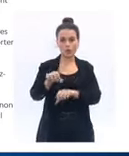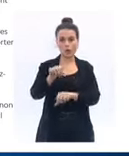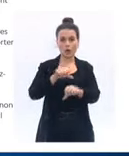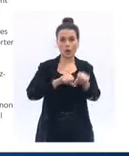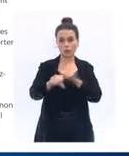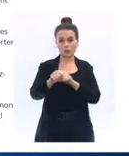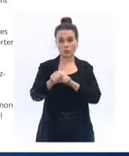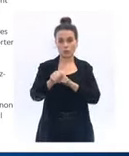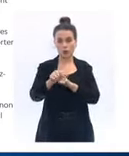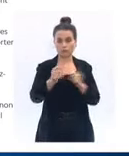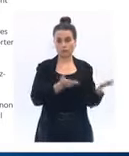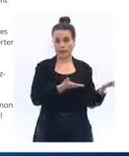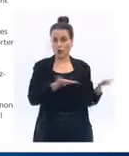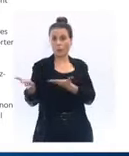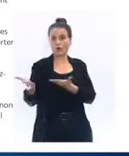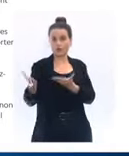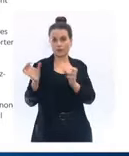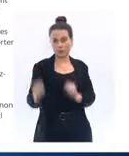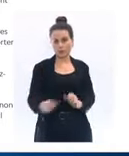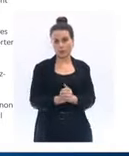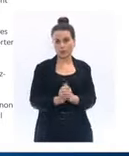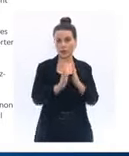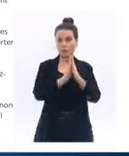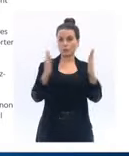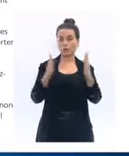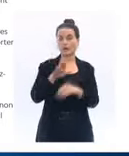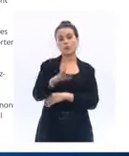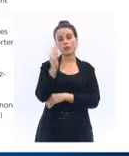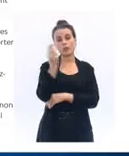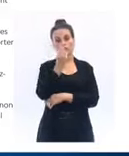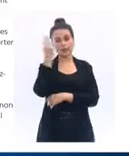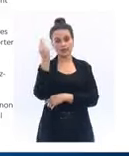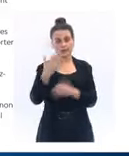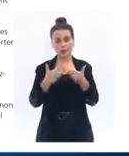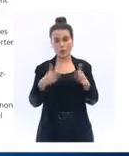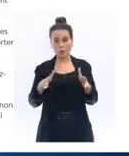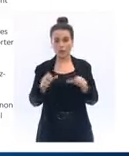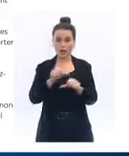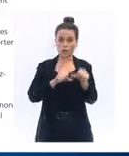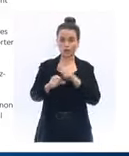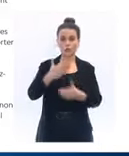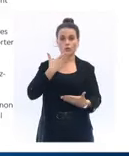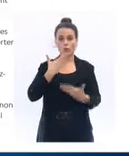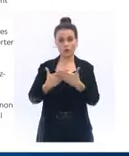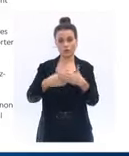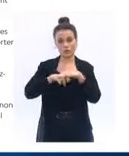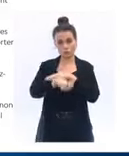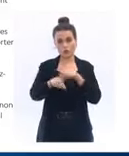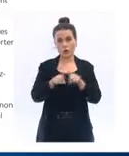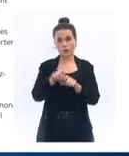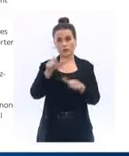emporter. Les bibliothèques universitaires seront ouvertes sur rendez-vous et dans le respect d'une jauge.